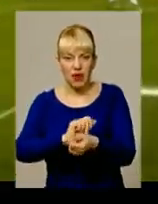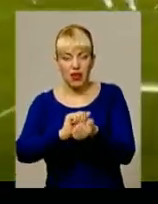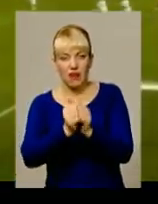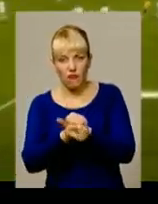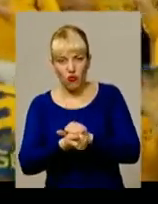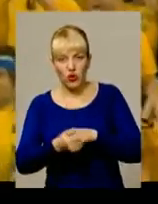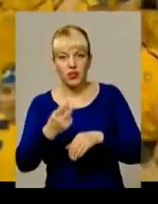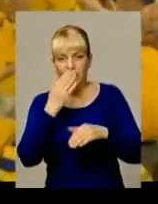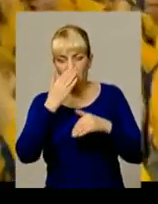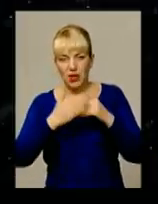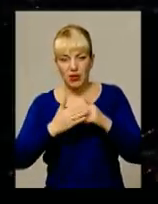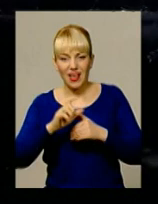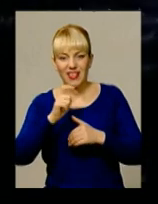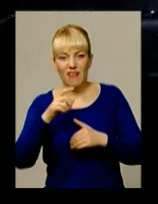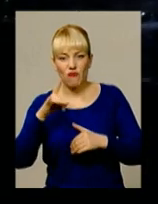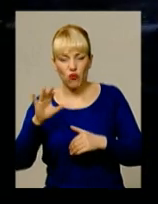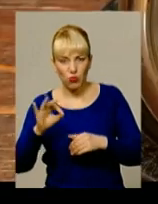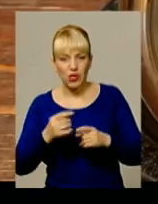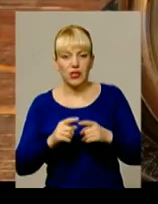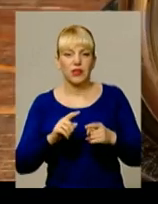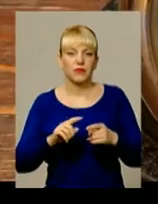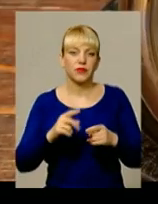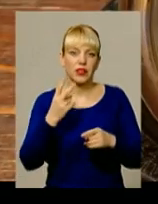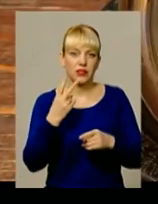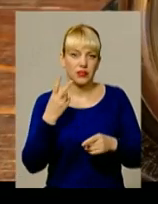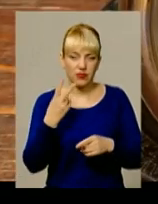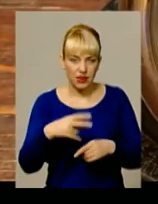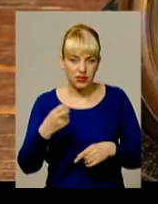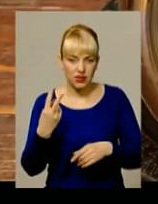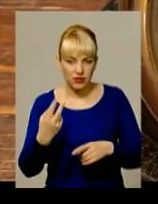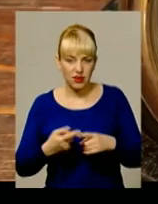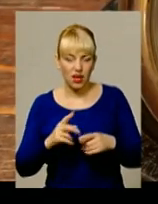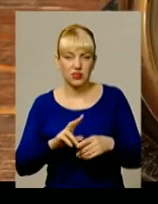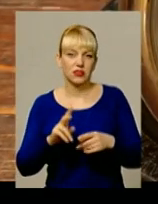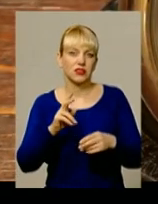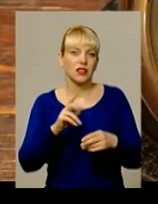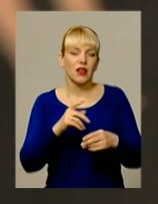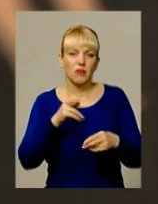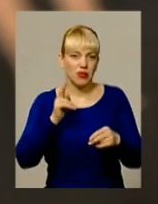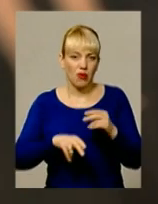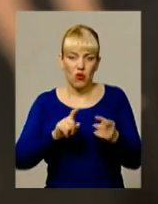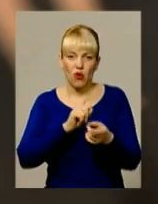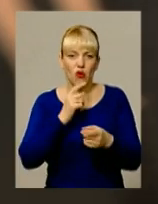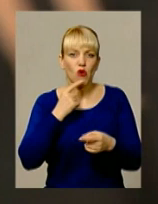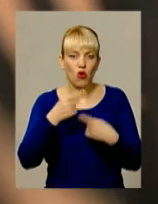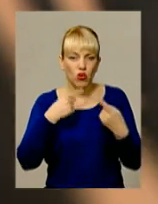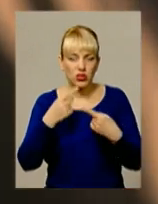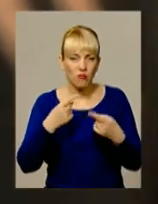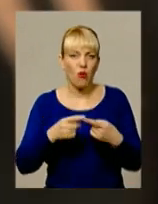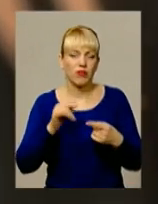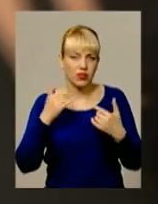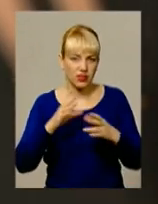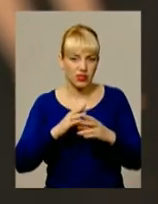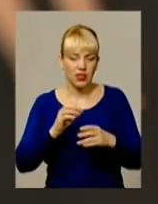футболу українці вкотре перейшли на літній час, а будь-які розмови з цього приводу припинили. Цьогоріч прокинутися на годину